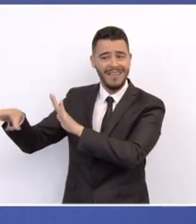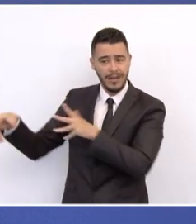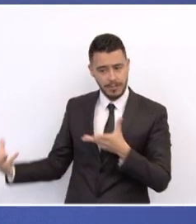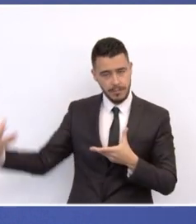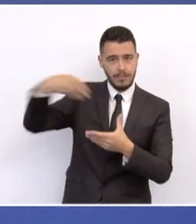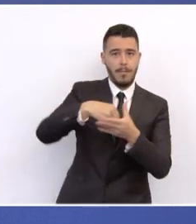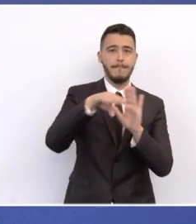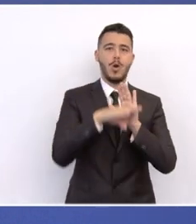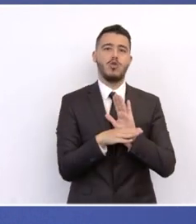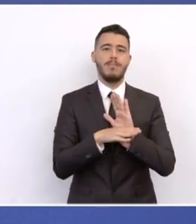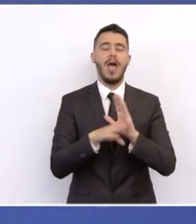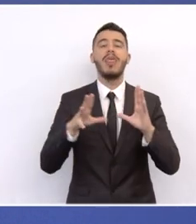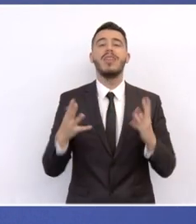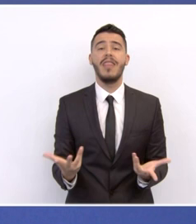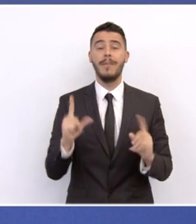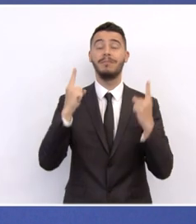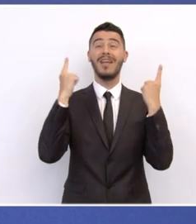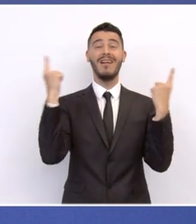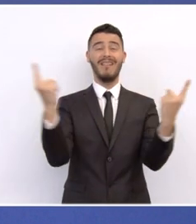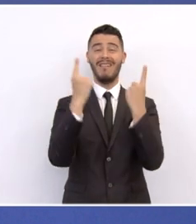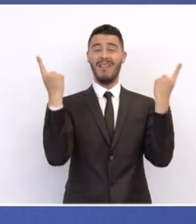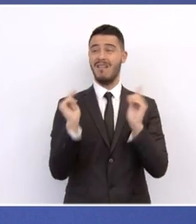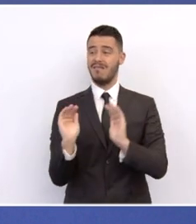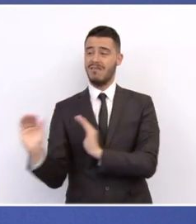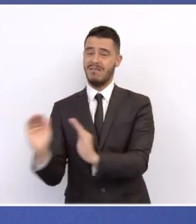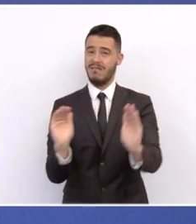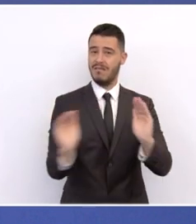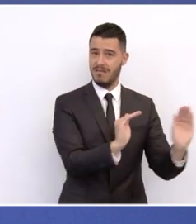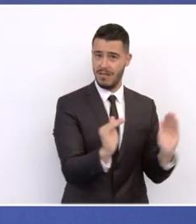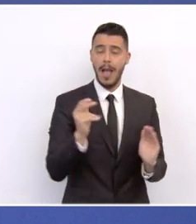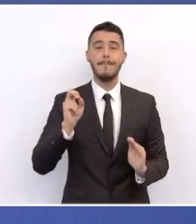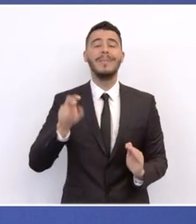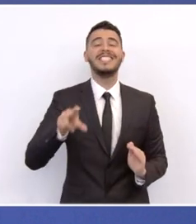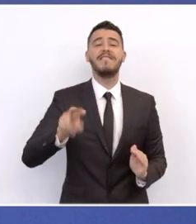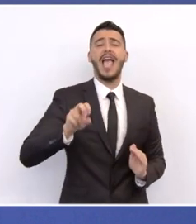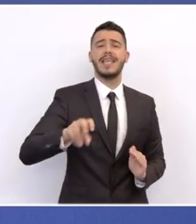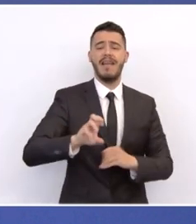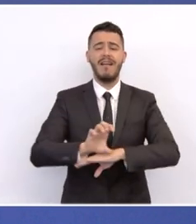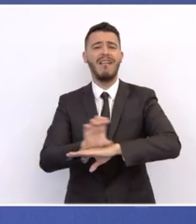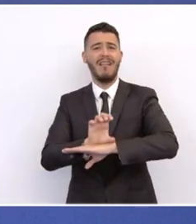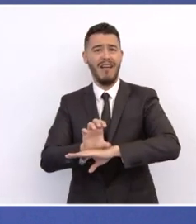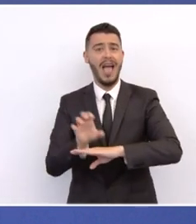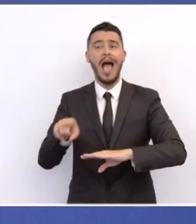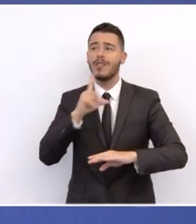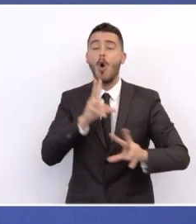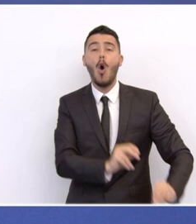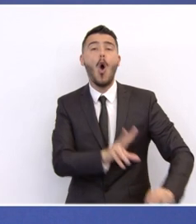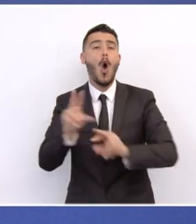χρηματοδοτούν επενδύσεις σε πράσινες και σε ψηφιακές δράσεις, που είναι και προτεραιότητες του Ευρωπαϊκού Ταμείων Άκαμψης.